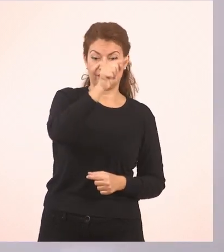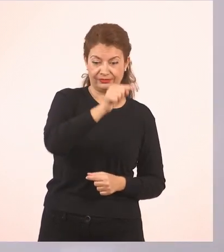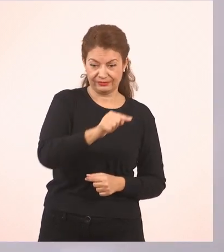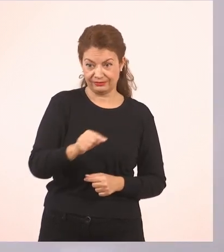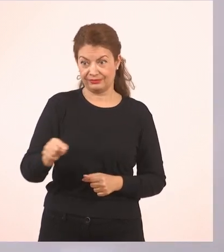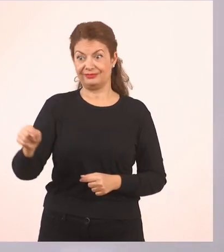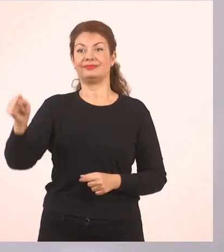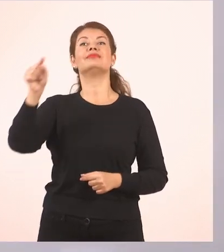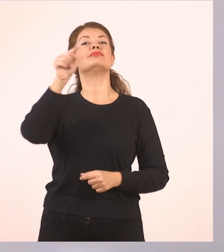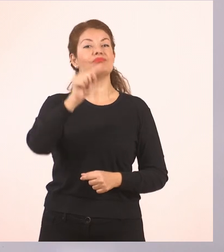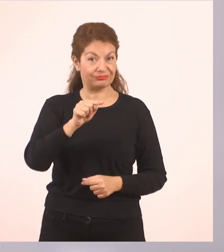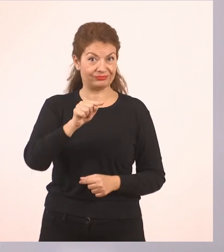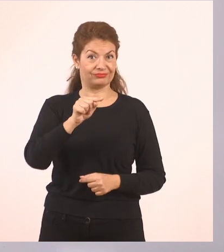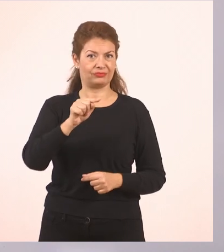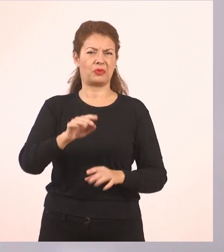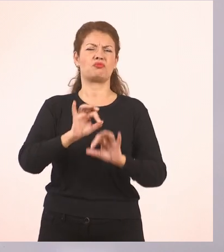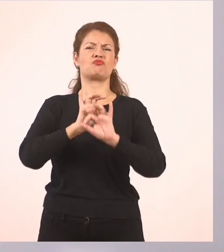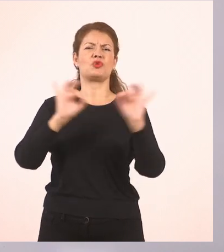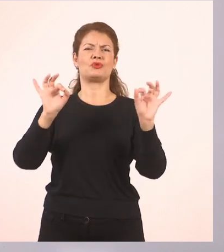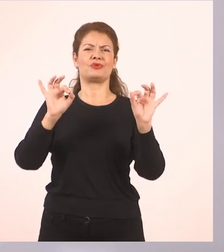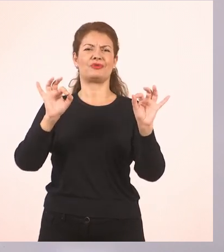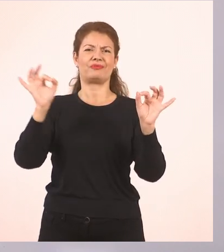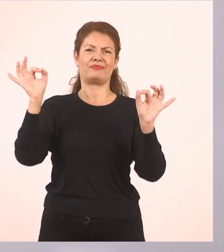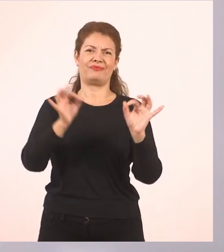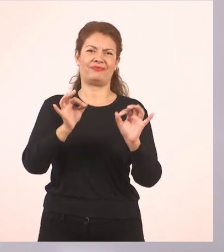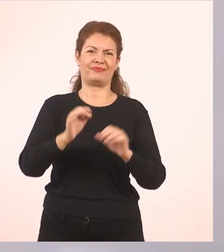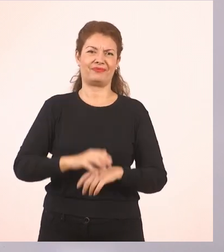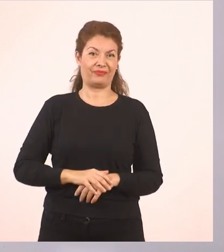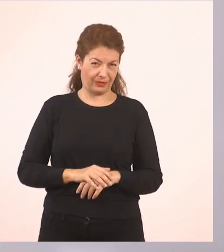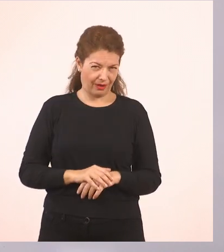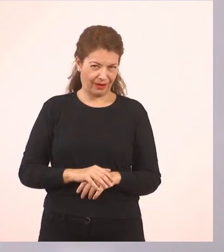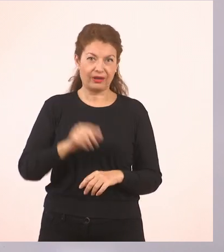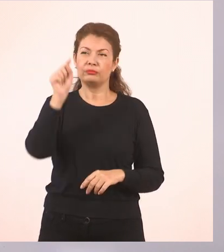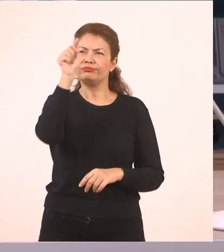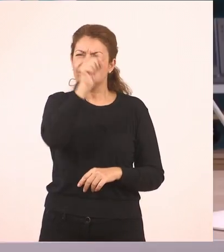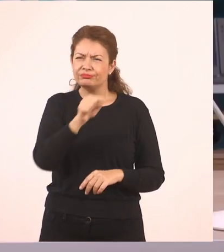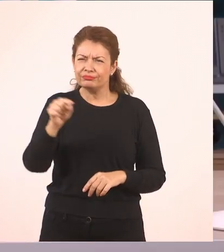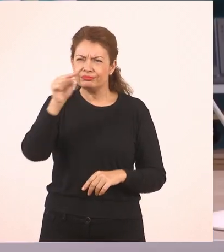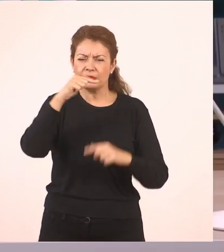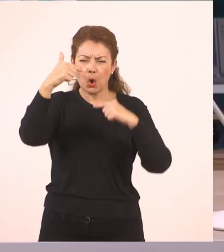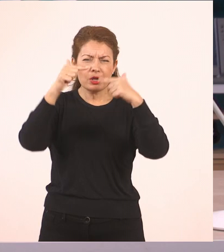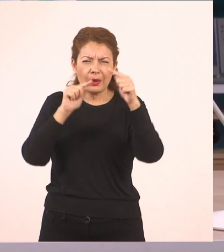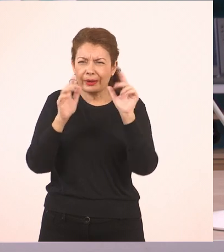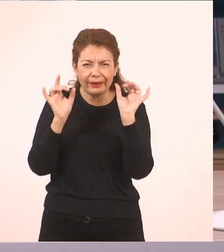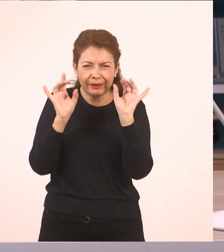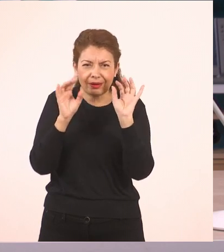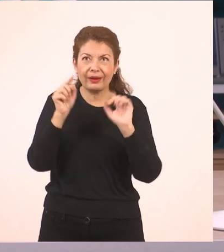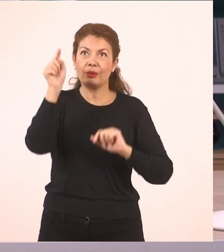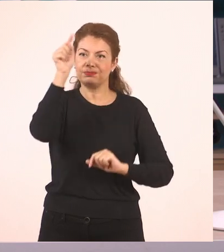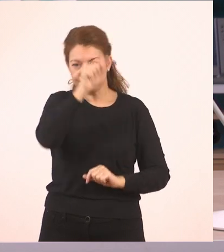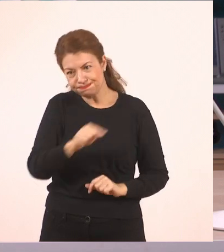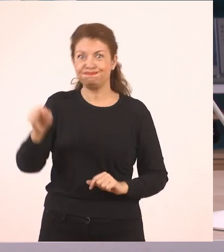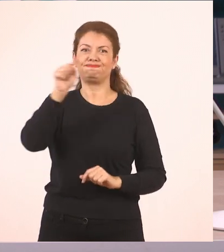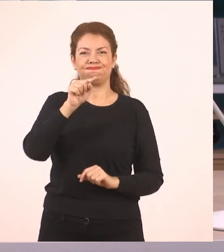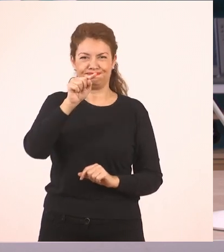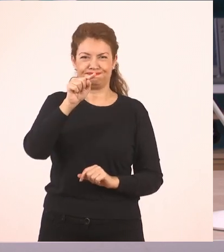Να το! Ολοστρόγγυλο. Δεν έχει ούτε μία γονίτσα. Και μετά το 6 θα πάμε